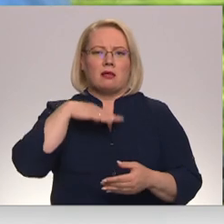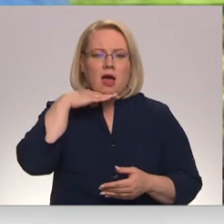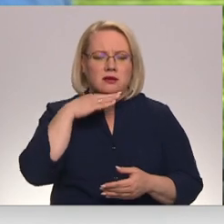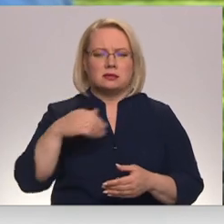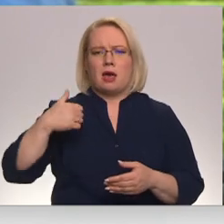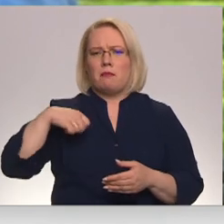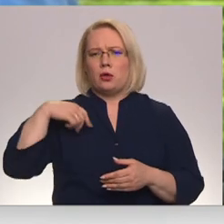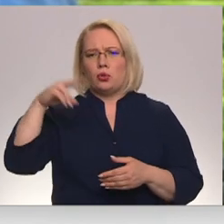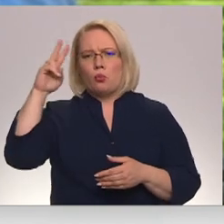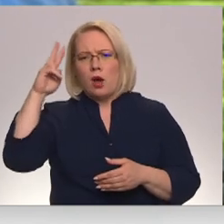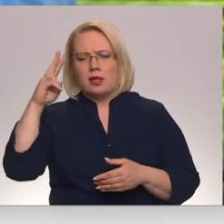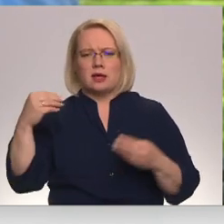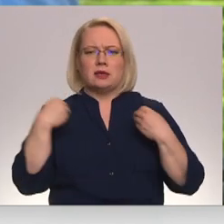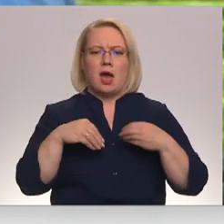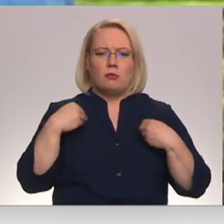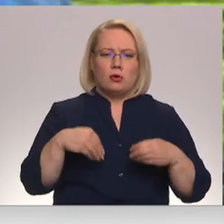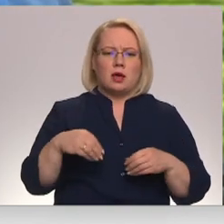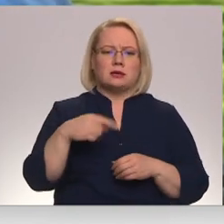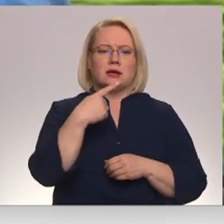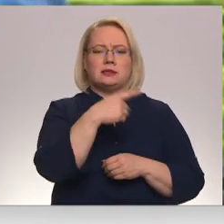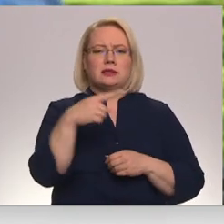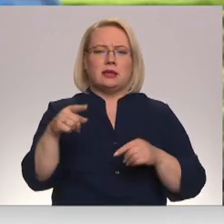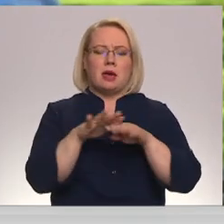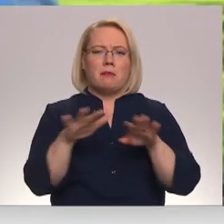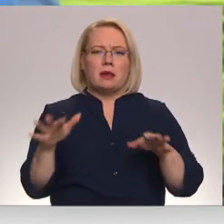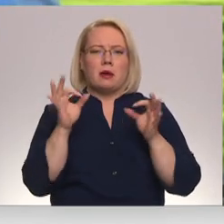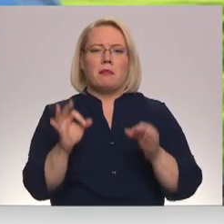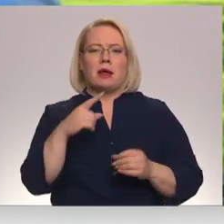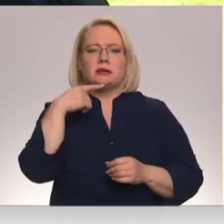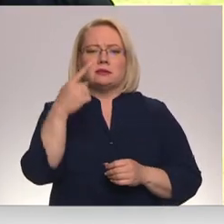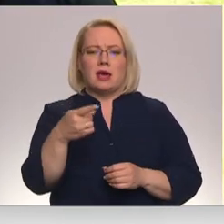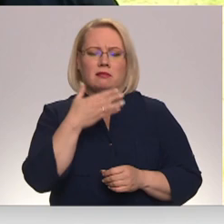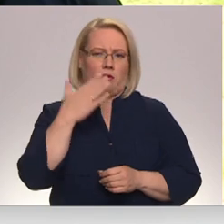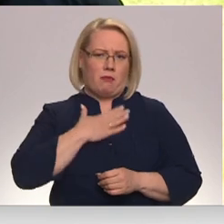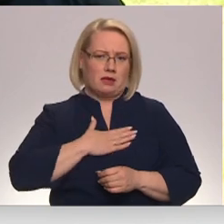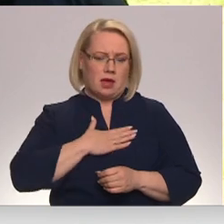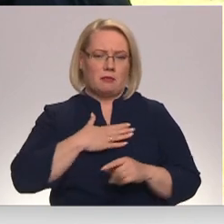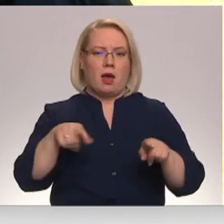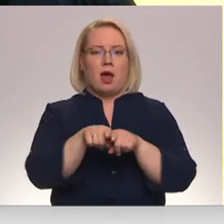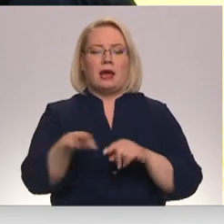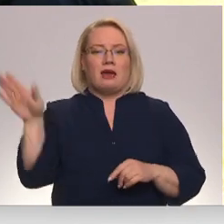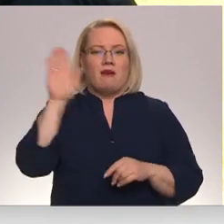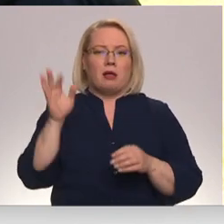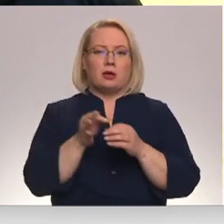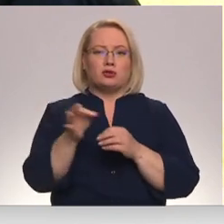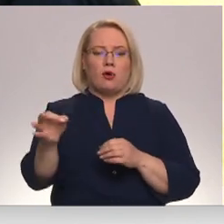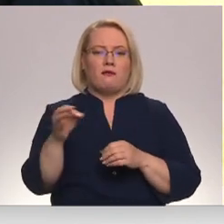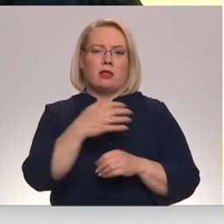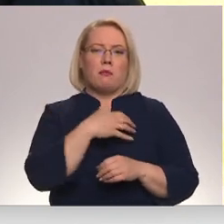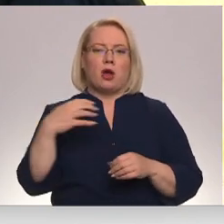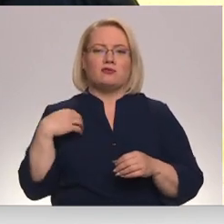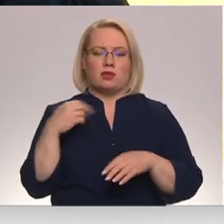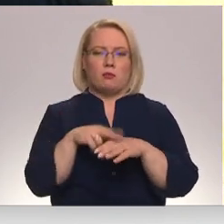tūlētēs, ģērtuvēs, kas pārējiem bērniem vai citiem bērniem pareizāk būtu teikt no patīkami. Arī Valmieras novada pašvaldības policijas